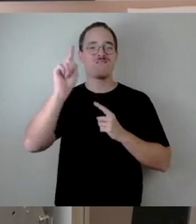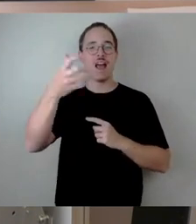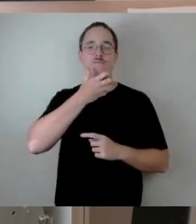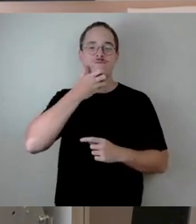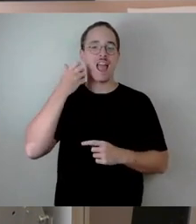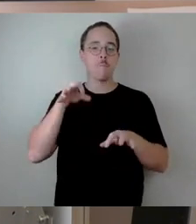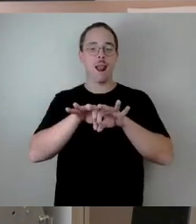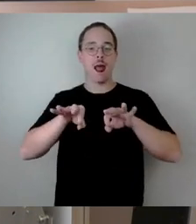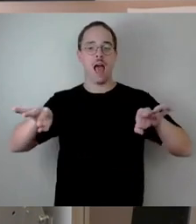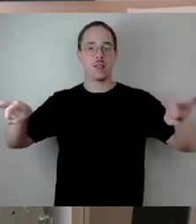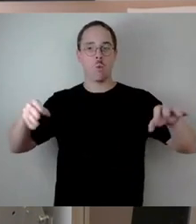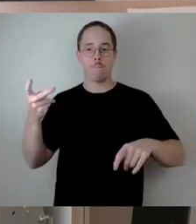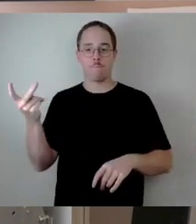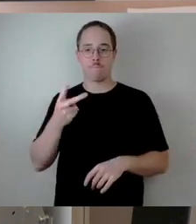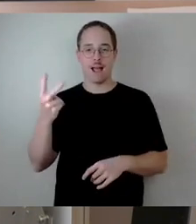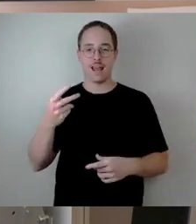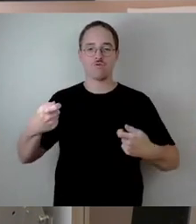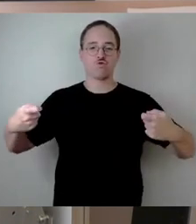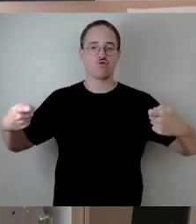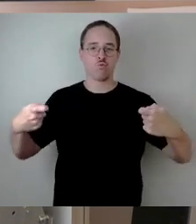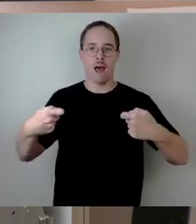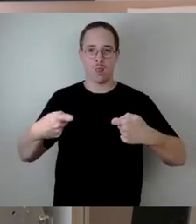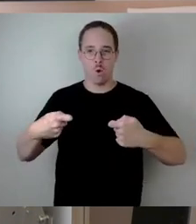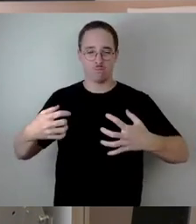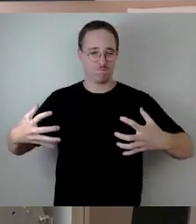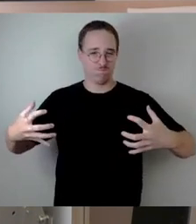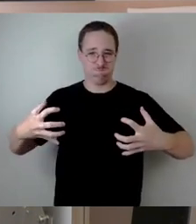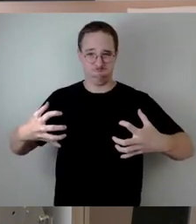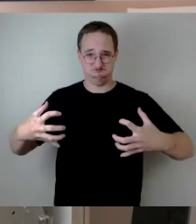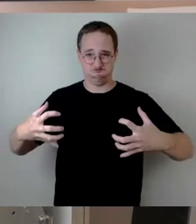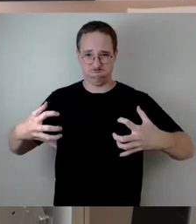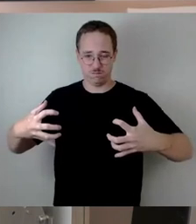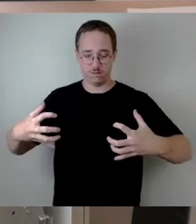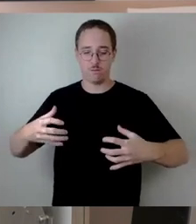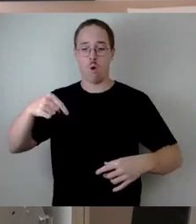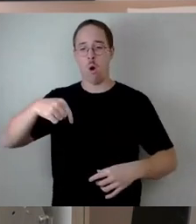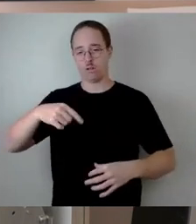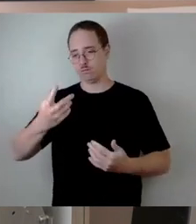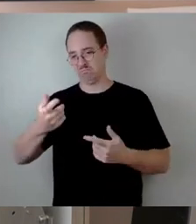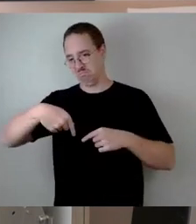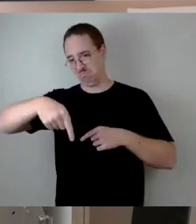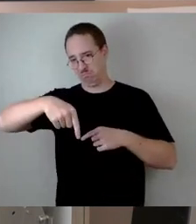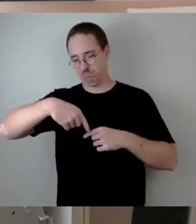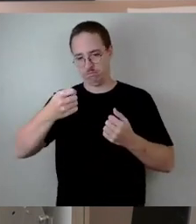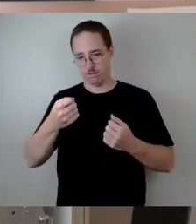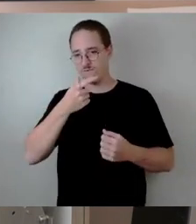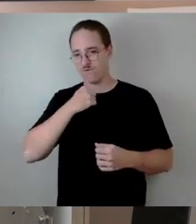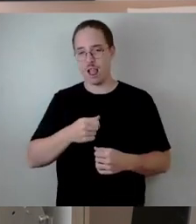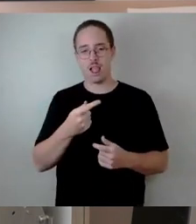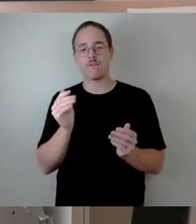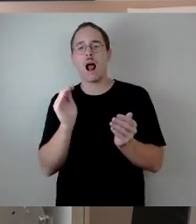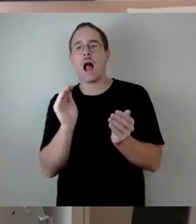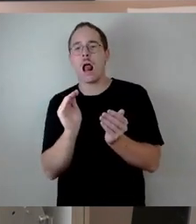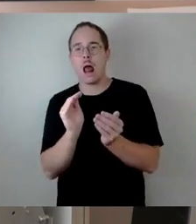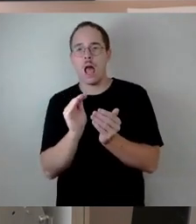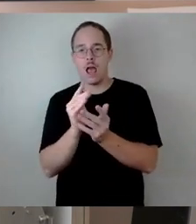müssen. Das wird heute auch passieren mit einer kleinen Sprengung, die wir initiieren werden, die mit Unterstützung vom